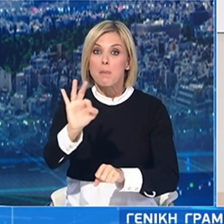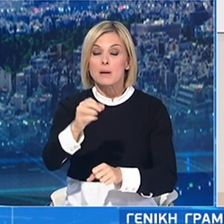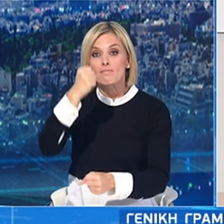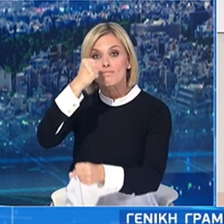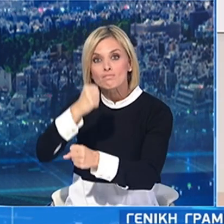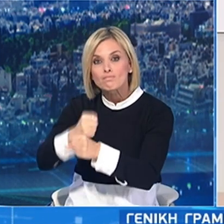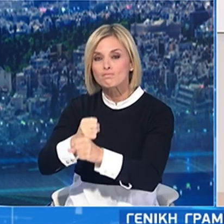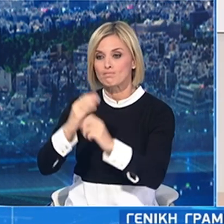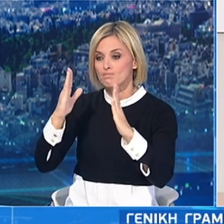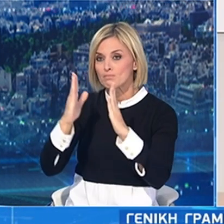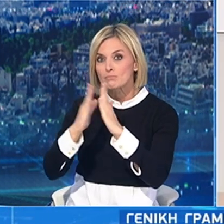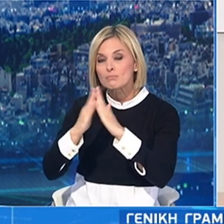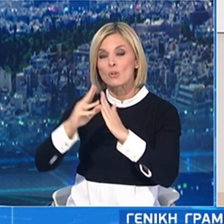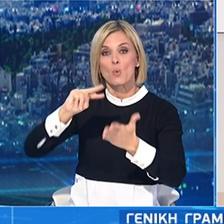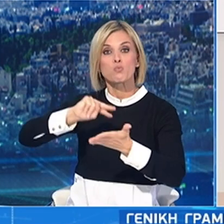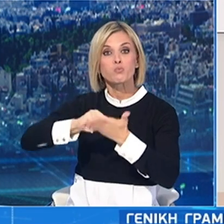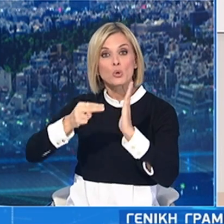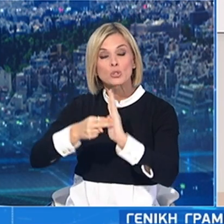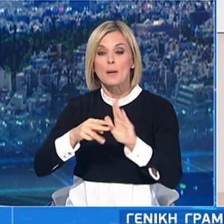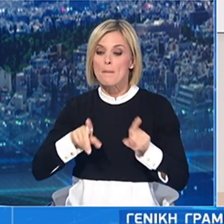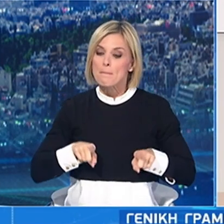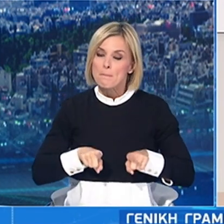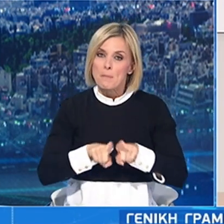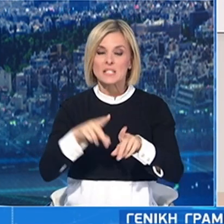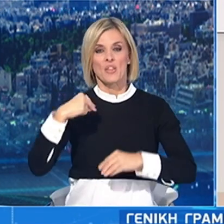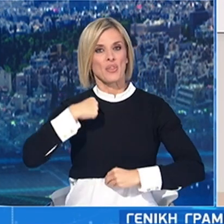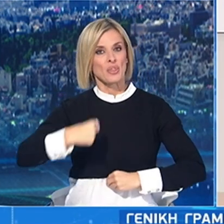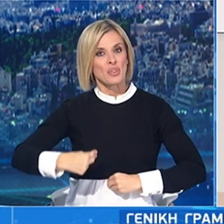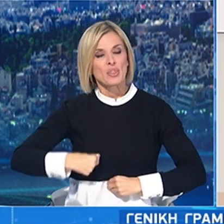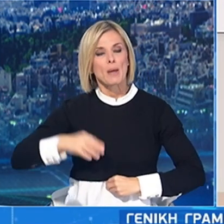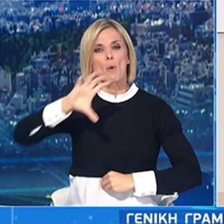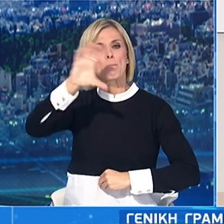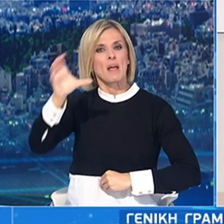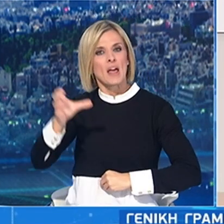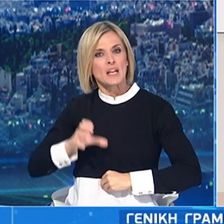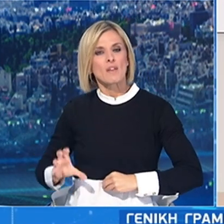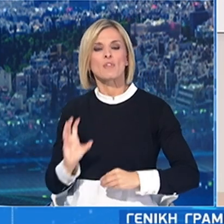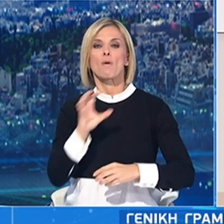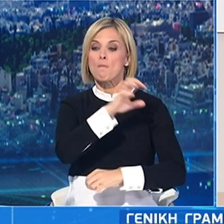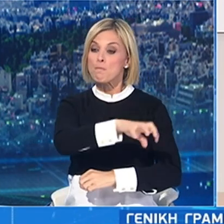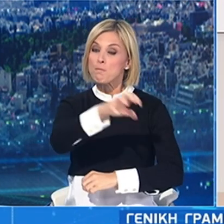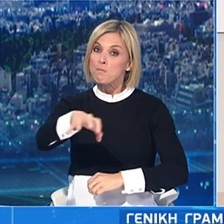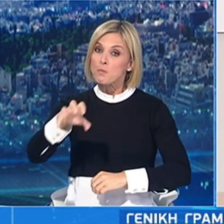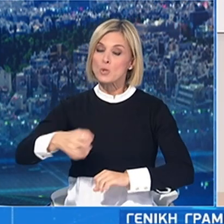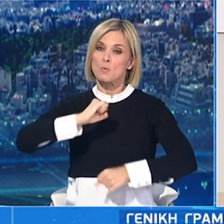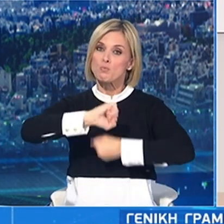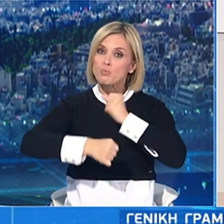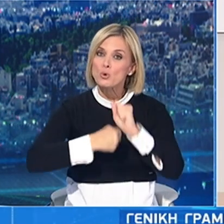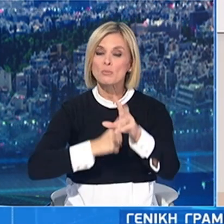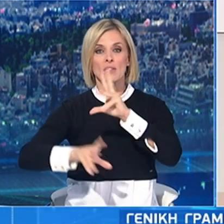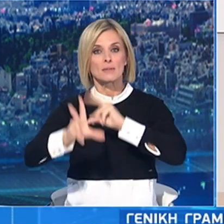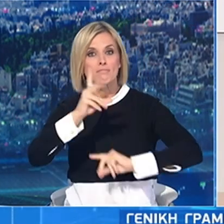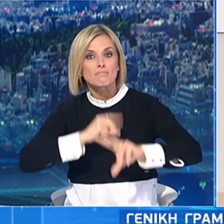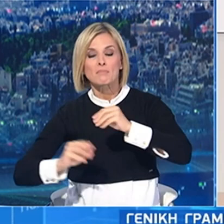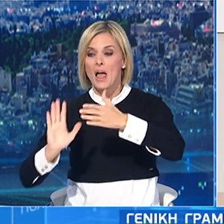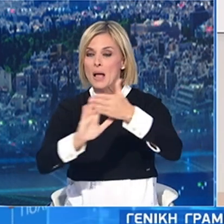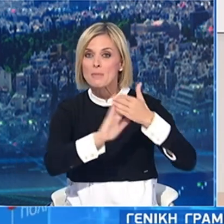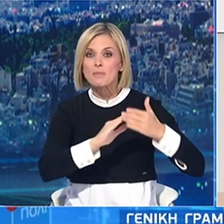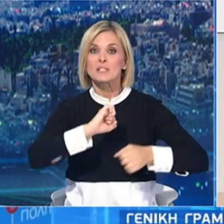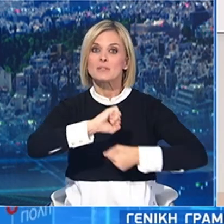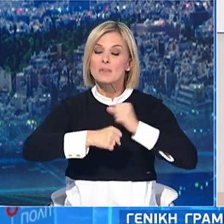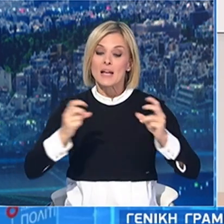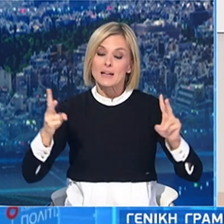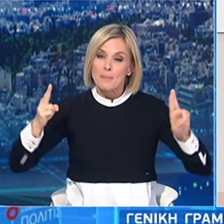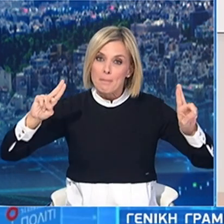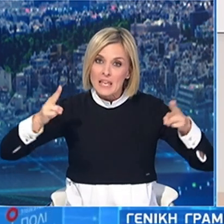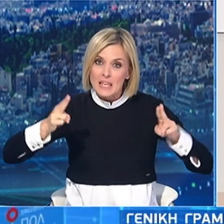εγρήγορση. Μαζί με τους περιφερειάρχες και τους αιρετούς και όλους τους εμπλεκόμενους φορείς, καταβάλουμε κάθε προσπάθεια προς αυτή την κατεύθυνση